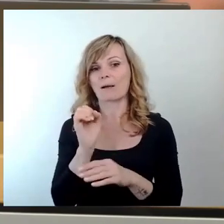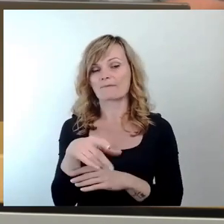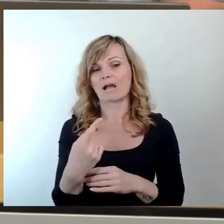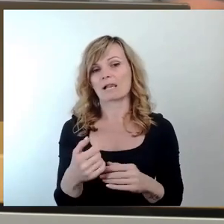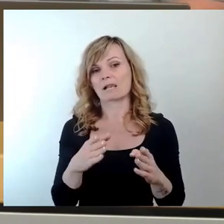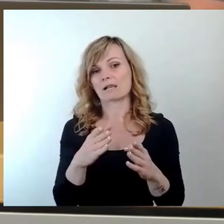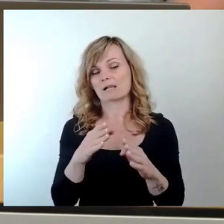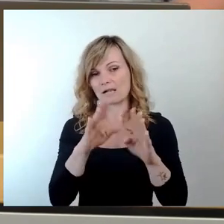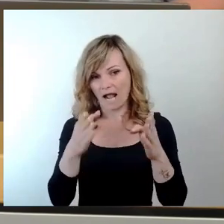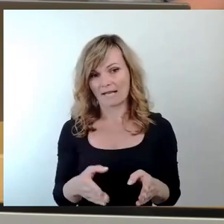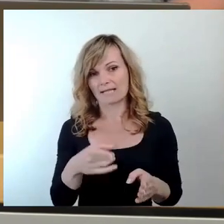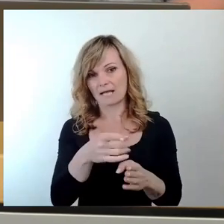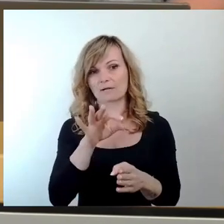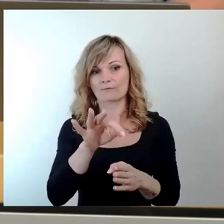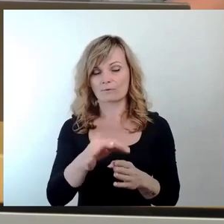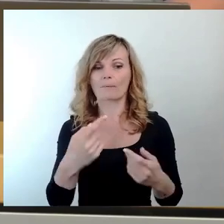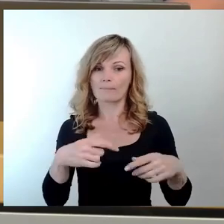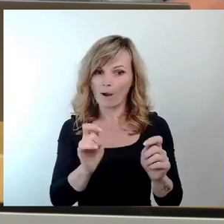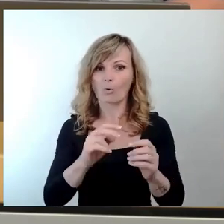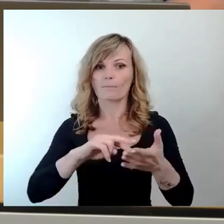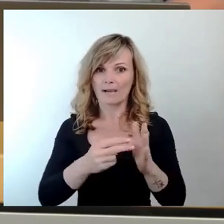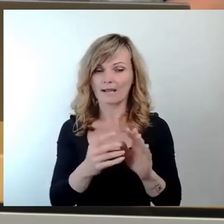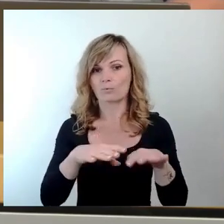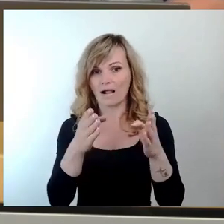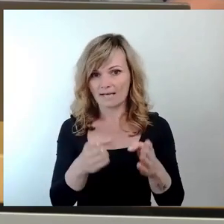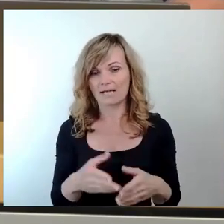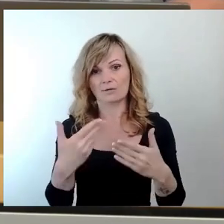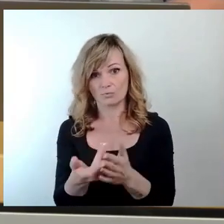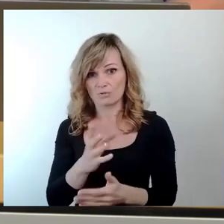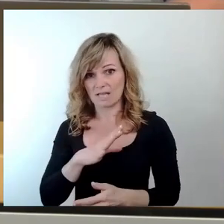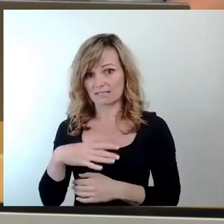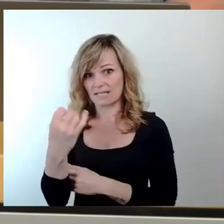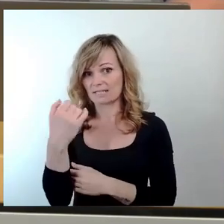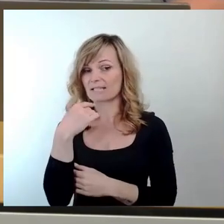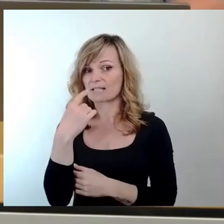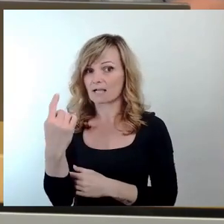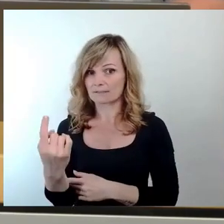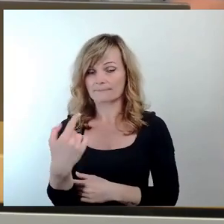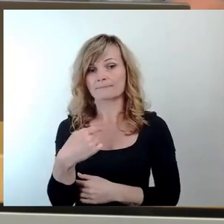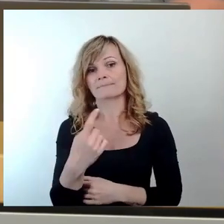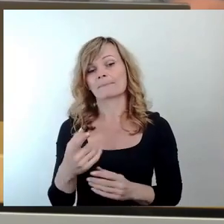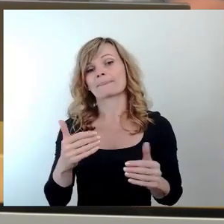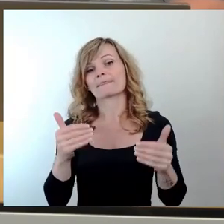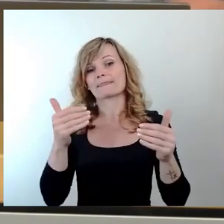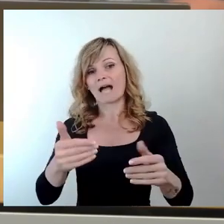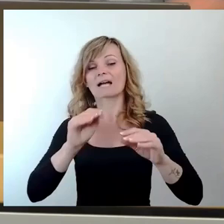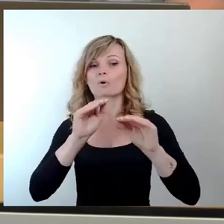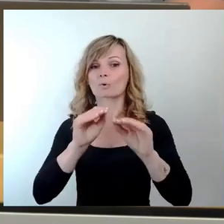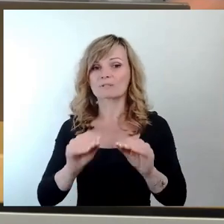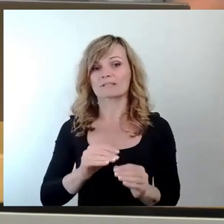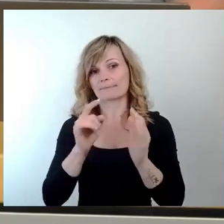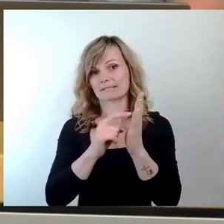Planung und Bau der Anlage nach Auskunft der Sachsenenergie die entsprechenden Nachrüstebedingungen berücksichtigt.